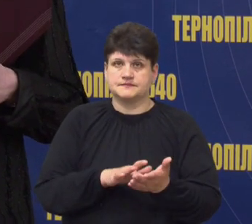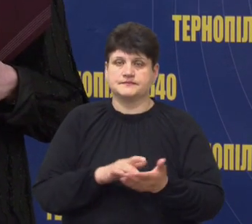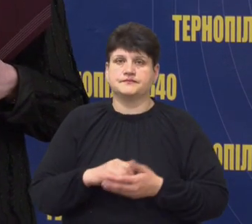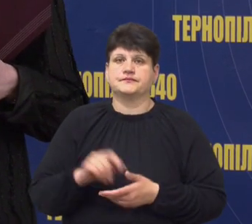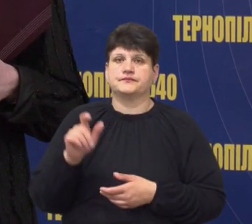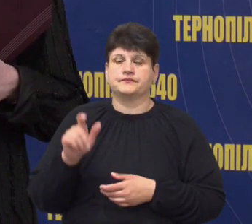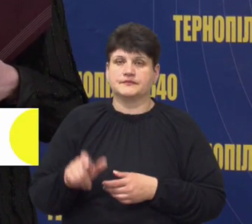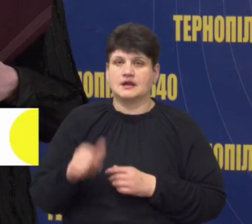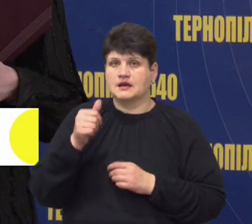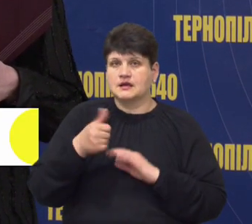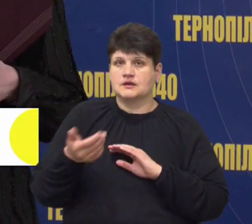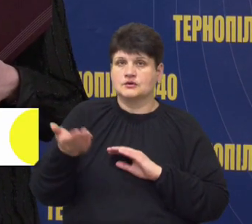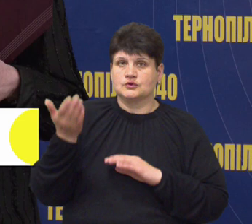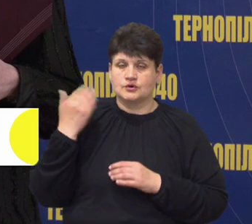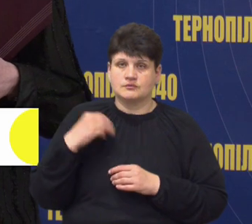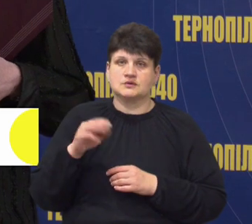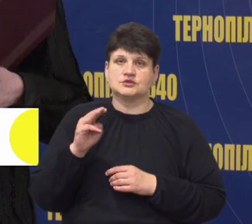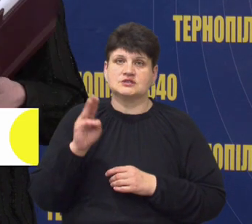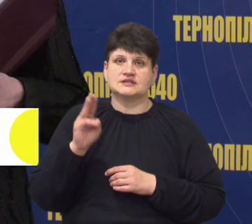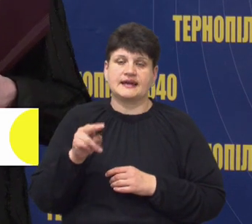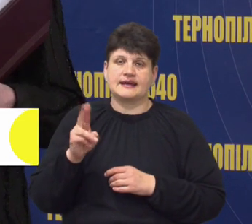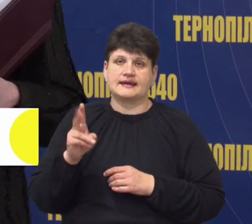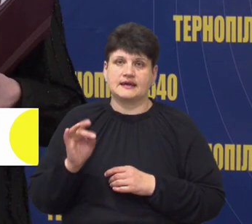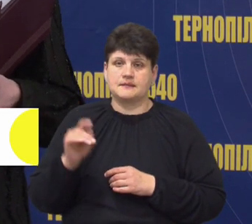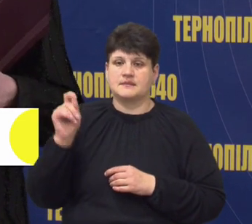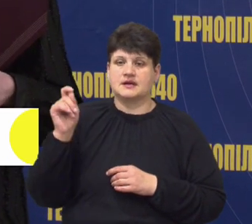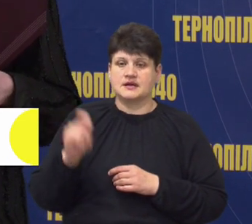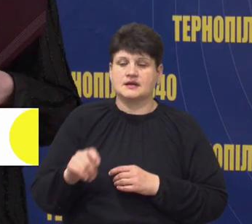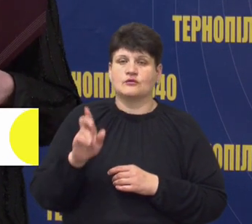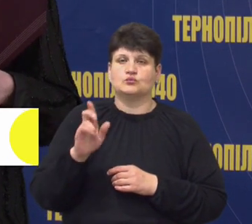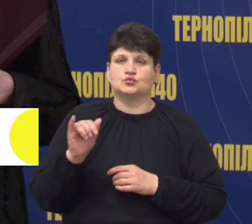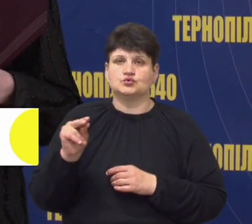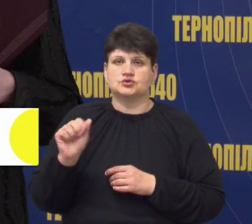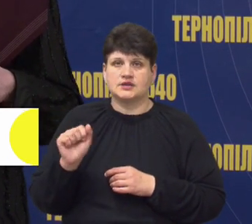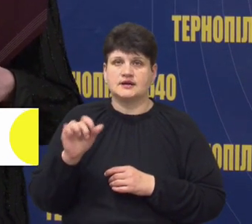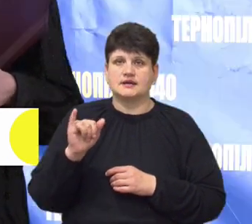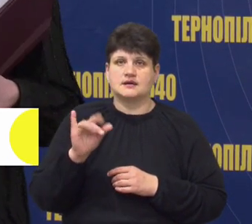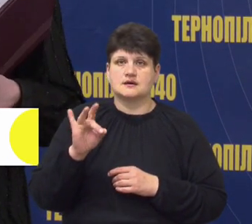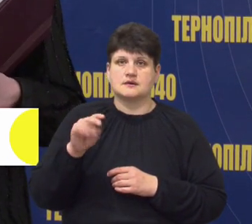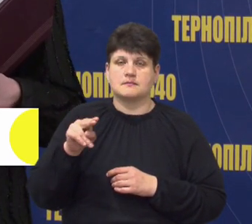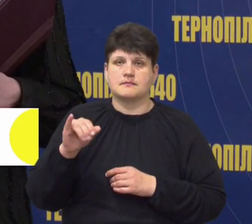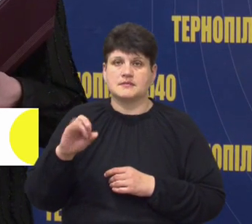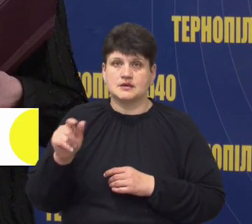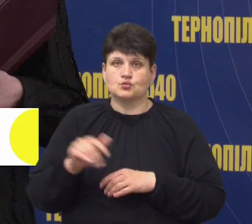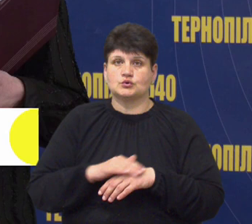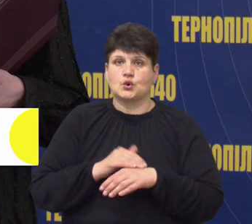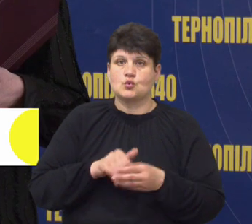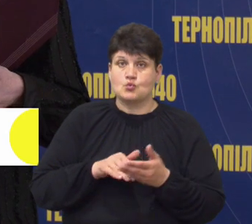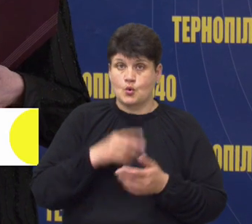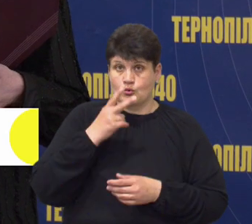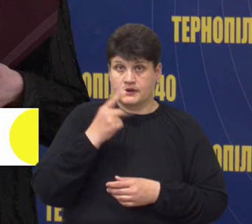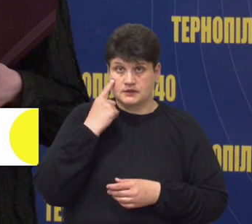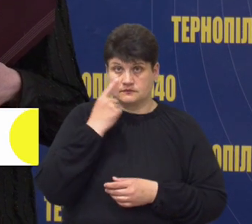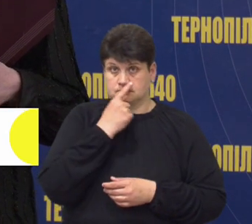Рік тому Кшиштоф Хейке приїхав у Бучу і Рпі з гуманітарною допомогою. Він побачив на власні